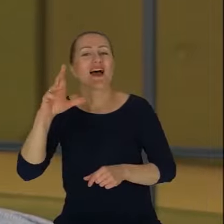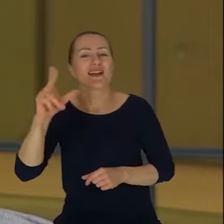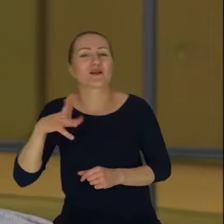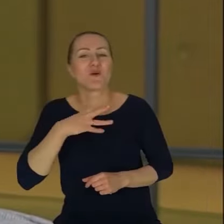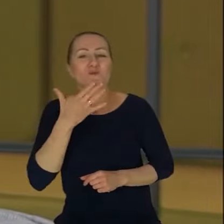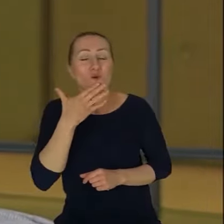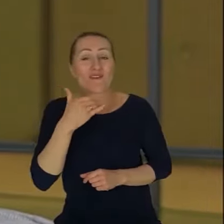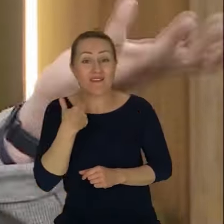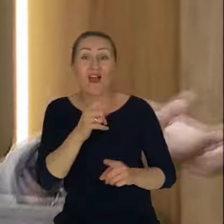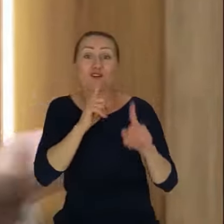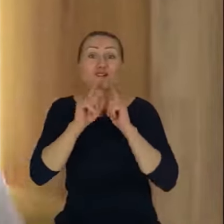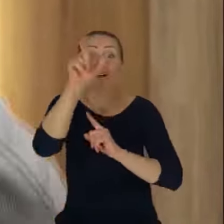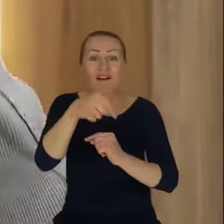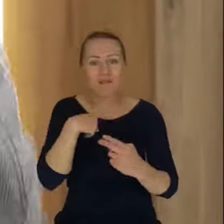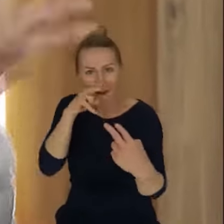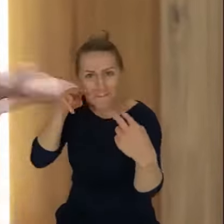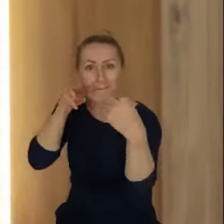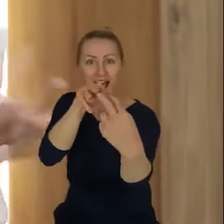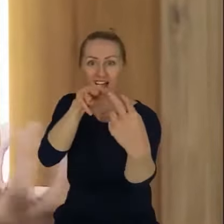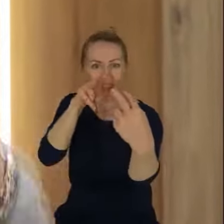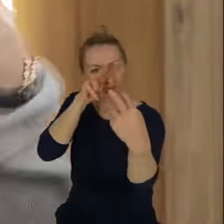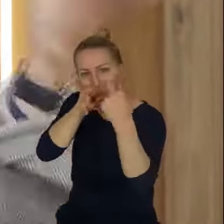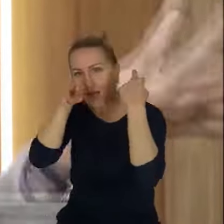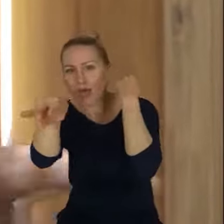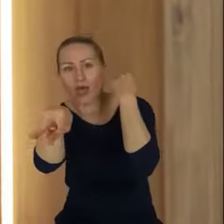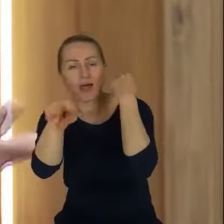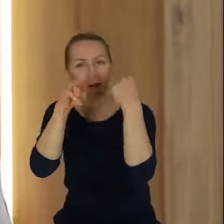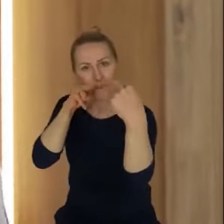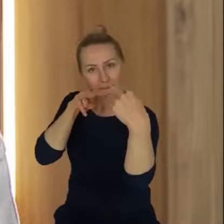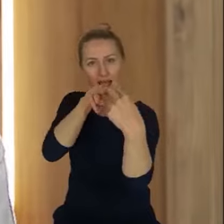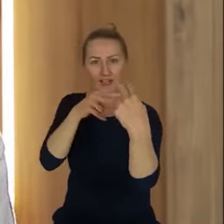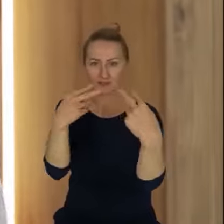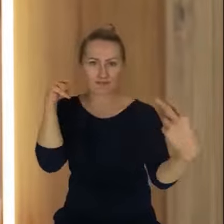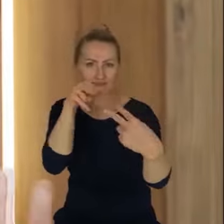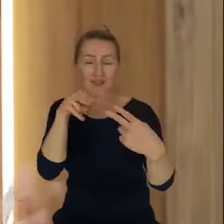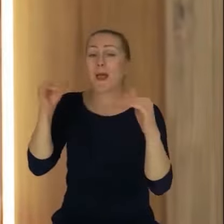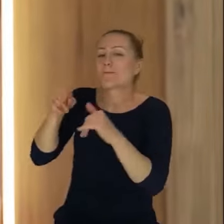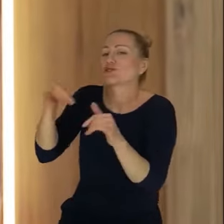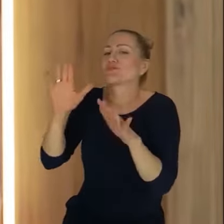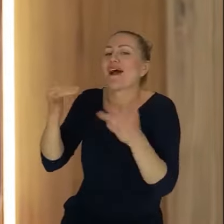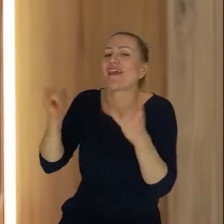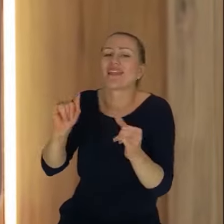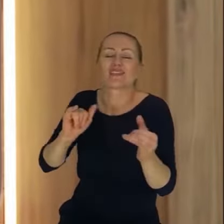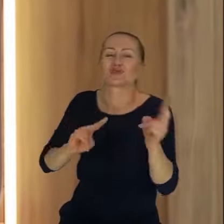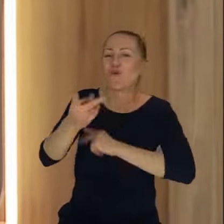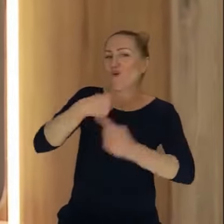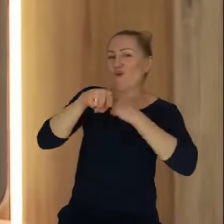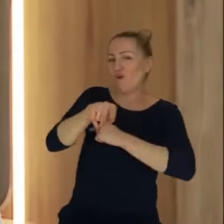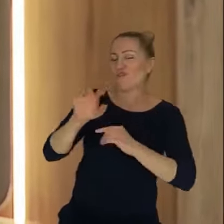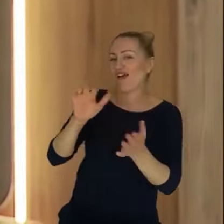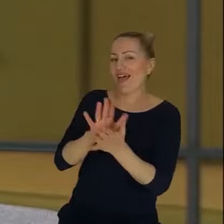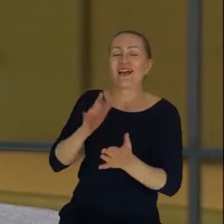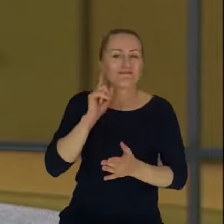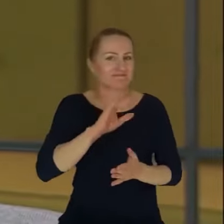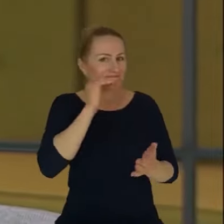w oczy. Przepraszam, jesteś człowiekiem i no dobra, może ty jesteś z innej bańki. Wczoraj miałem taką sytuację i się przyznałem. Już oddaję głos,